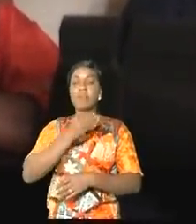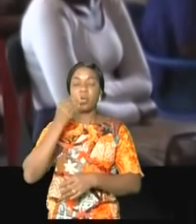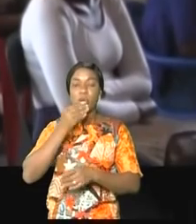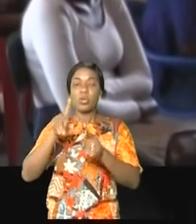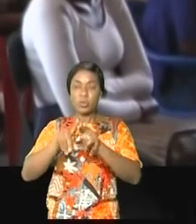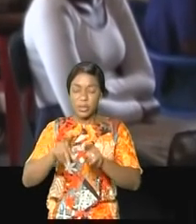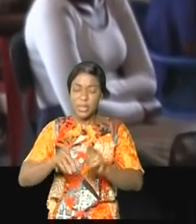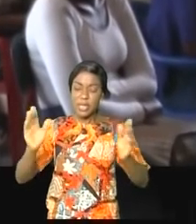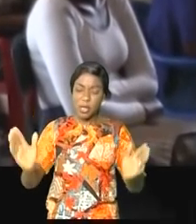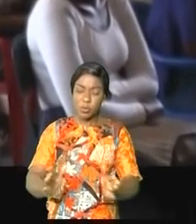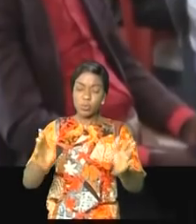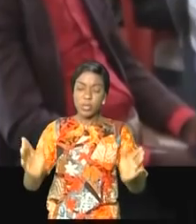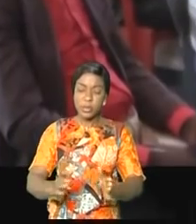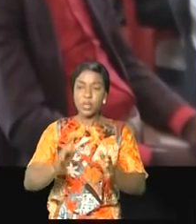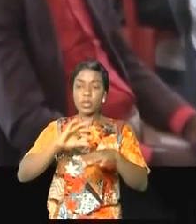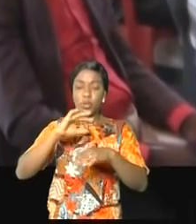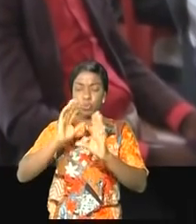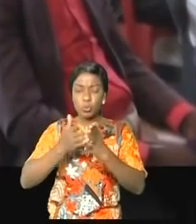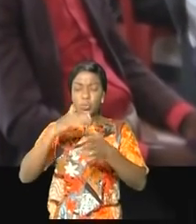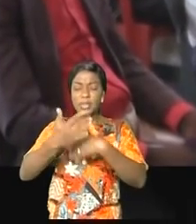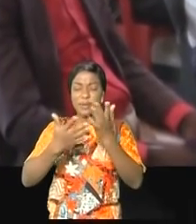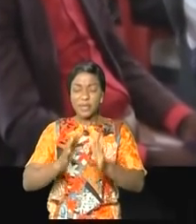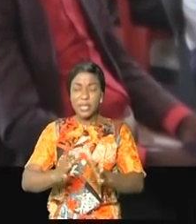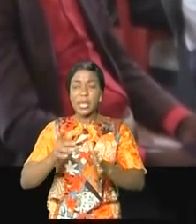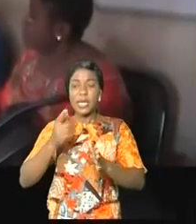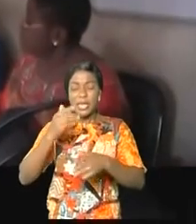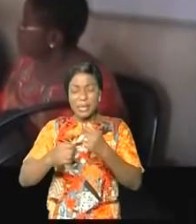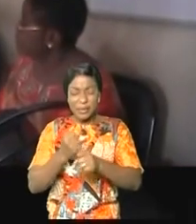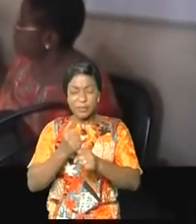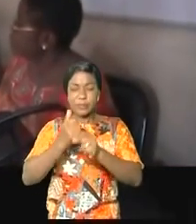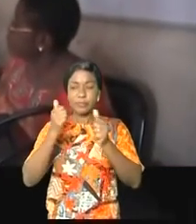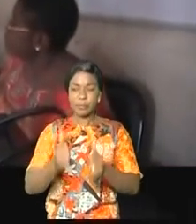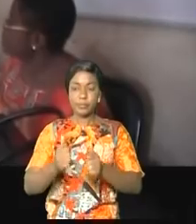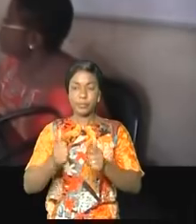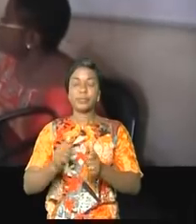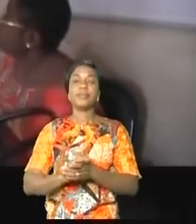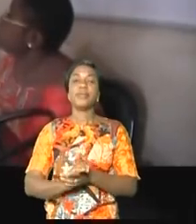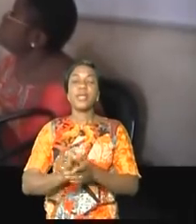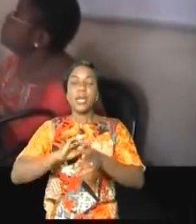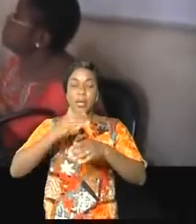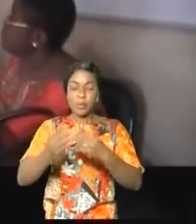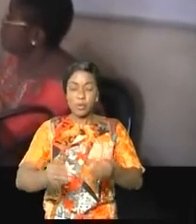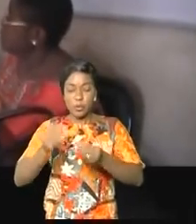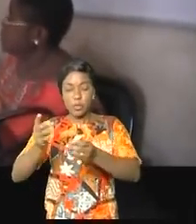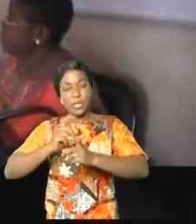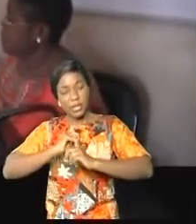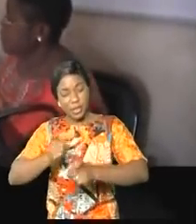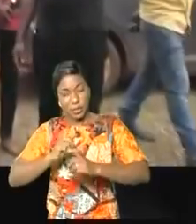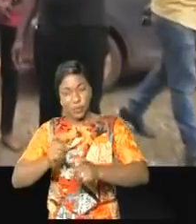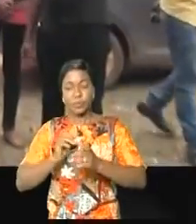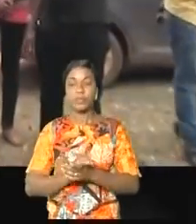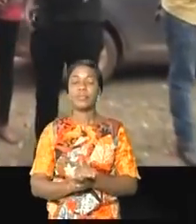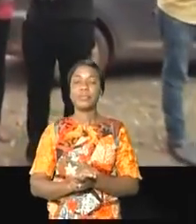à plus d'assiduité au travail. Séance tenante, un présent lui a été offert. Poursuivant sa visite d